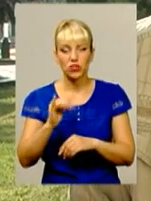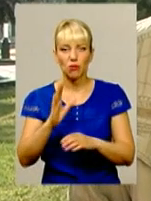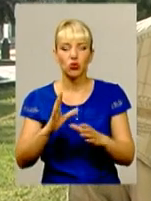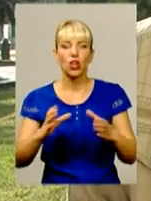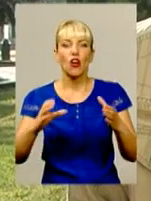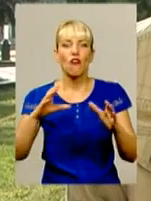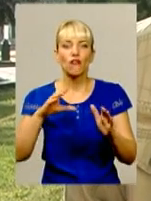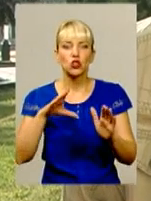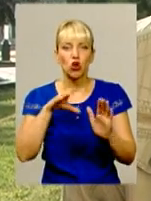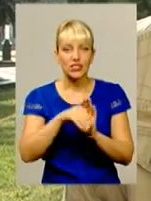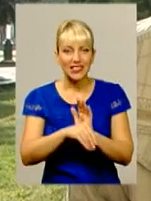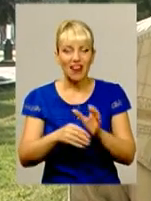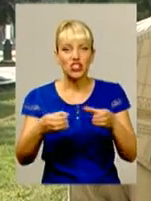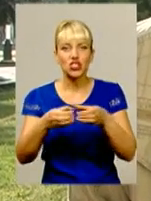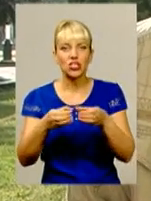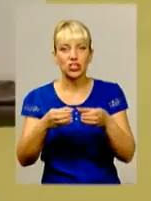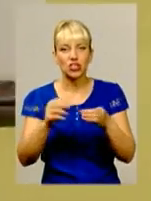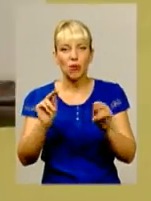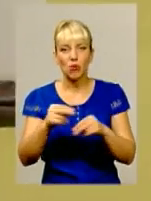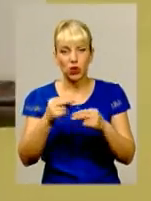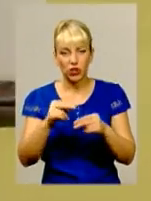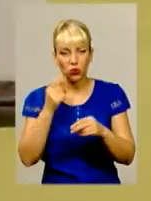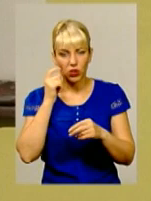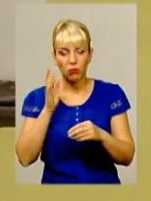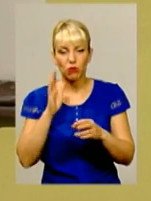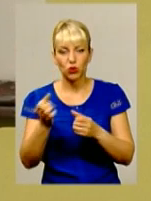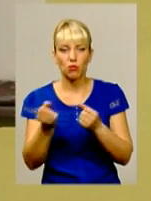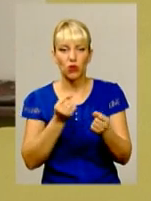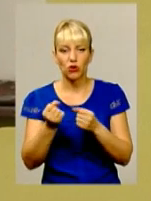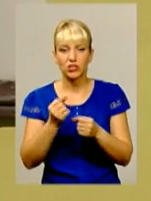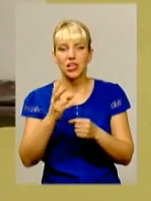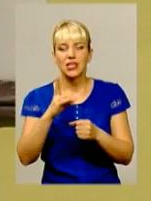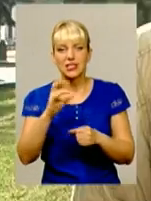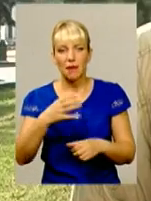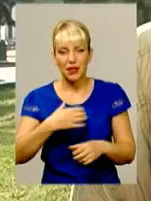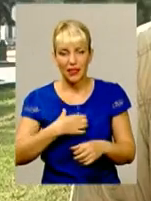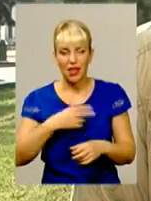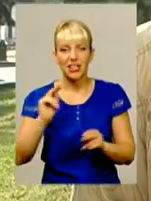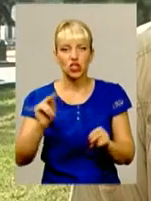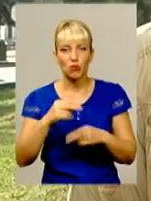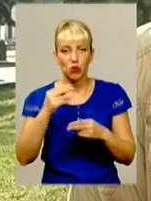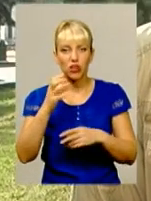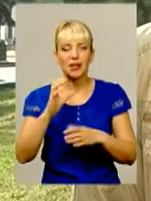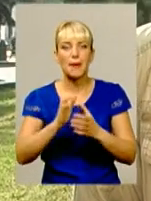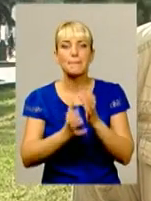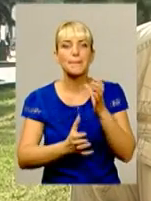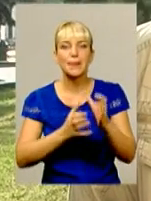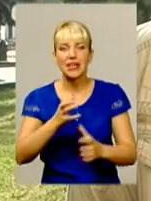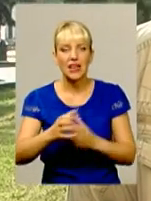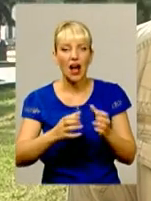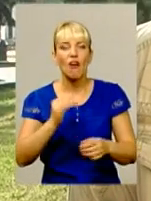України приймати участь. Не просто приймати участь, а боротися за медалі на чемпіонаті Європи в Руманії. Влада Нарольська і